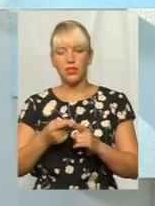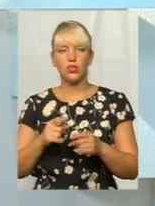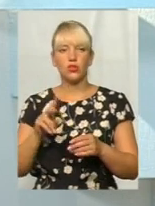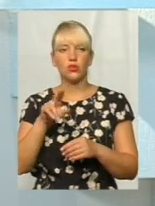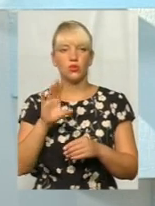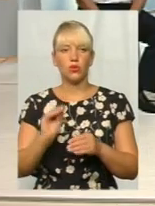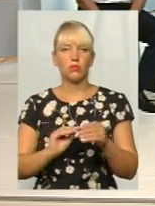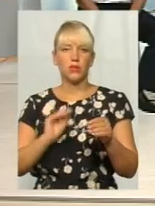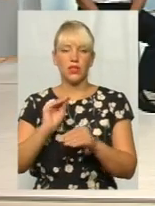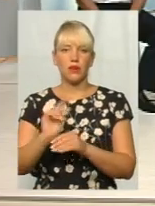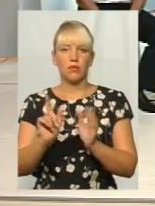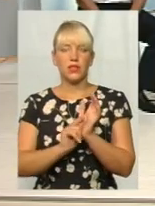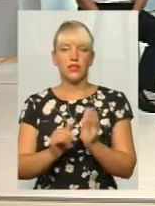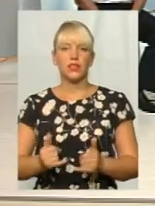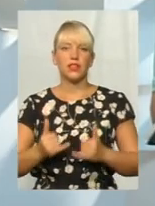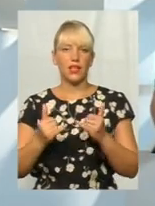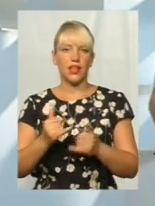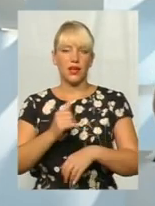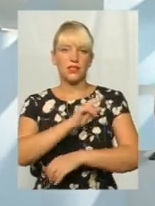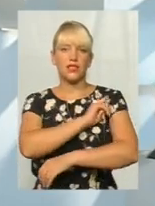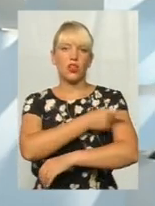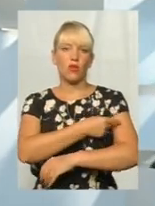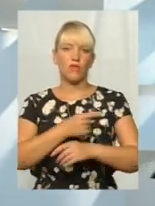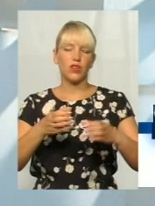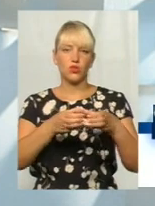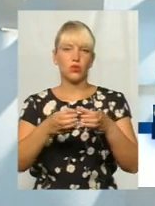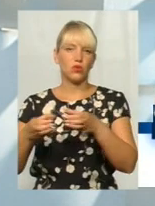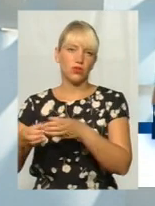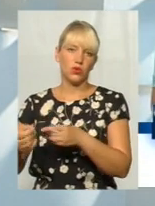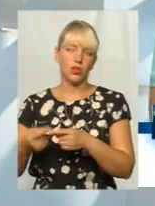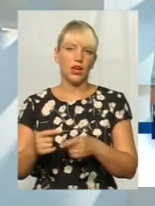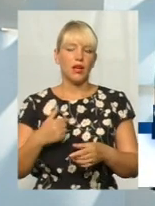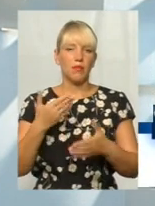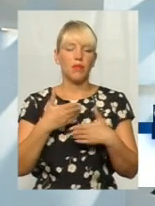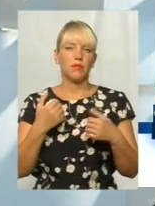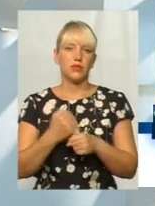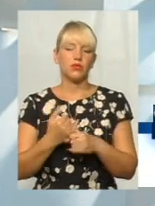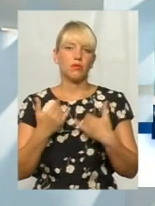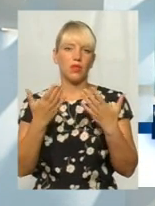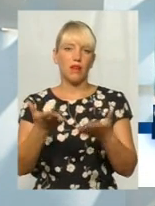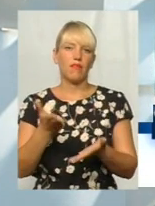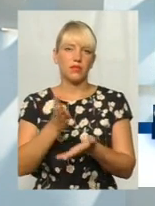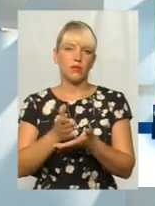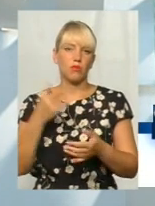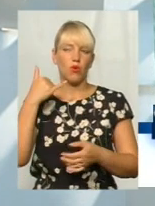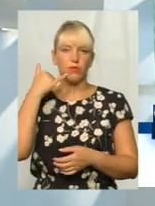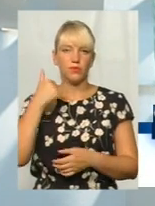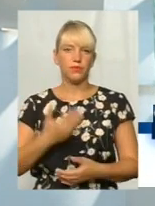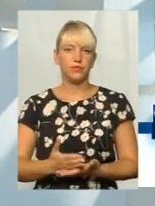силових структур. Дякую за роз'яснення. Нагадую, працюємо для вас в прямому ефірі. Є наступний глядач. Говоріть, будь ласка.